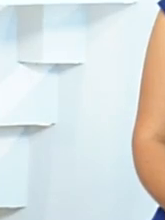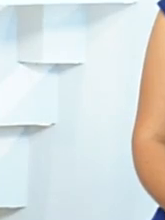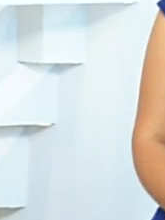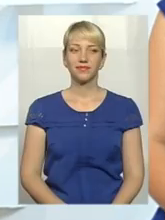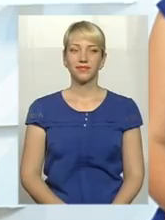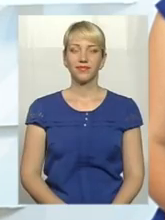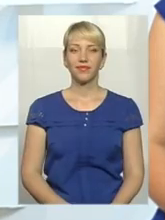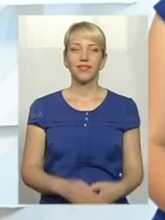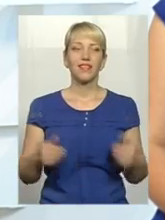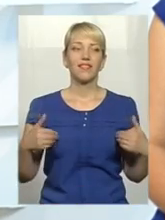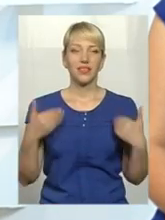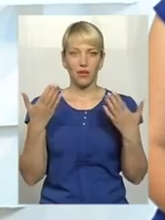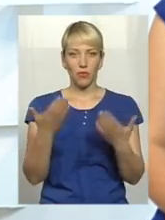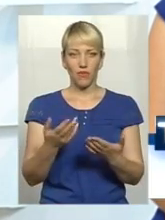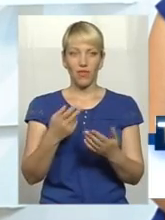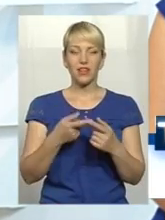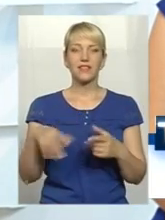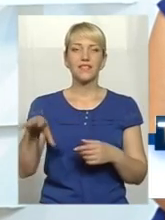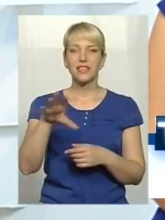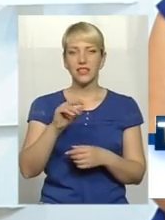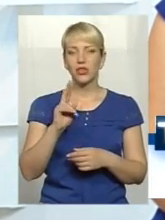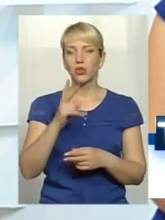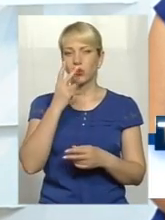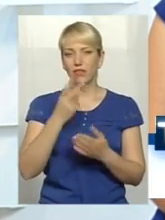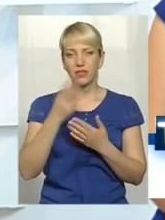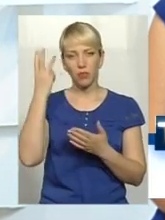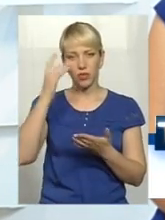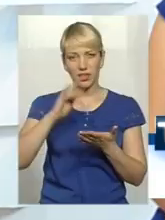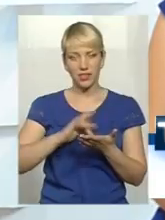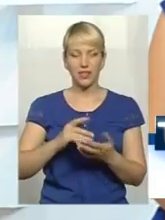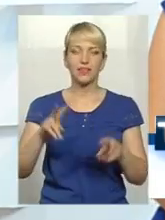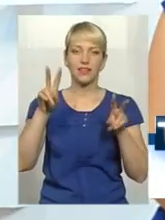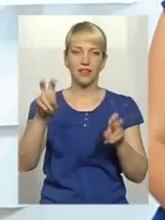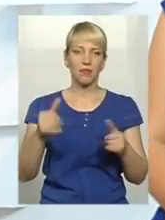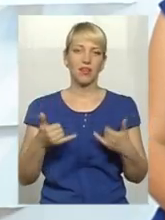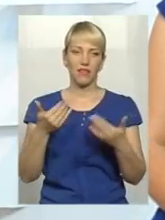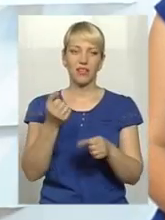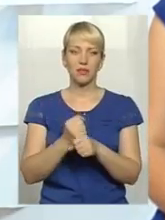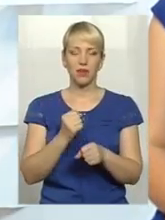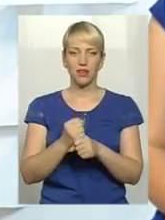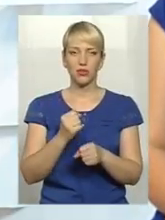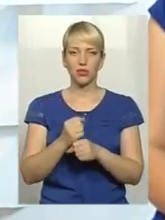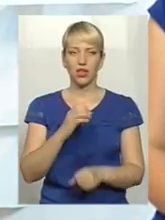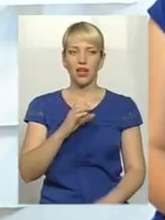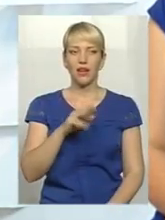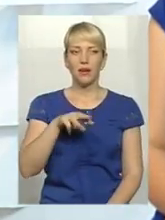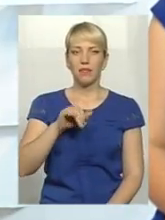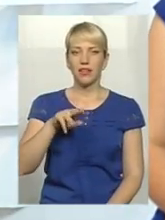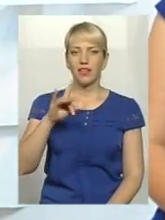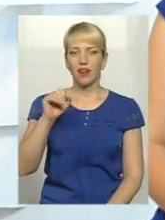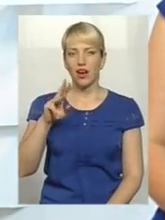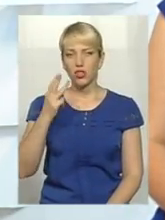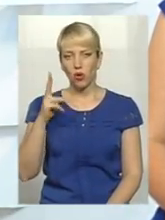Мої вітання всім телеглядачам Поділля Центр в ефірі тема. Сьогодні для вас у студії працює я, Юна Мітрашко,